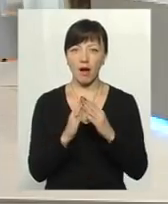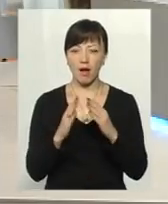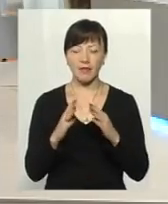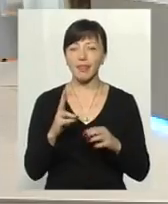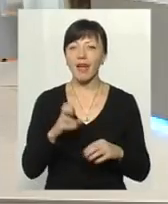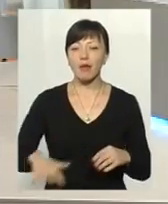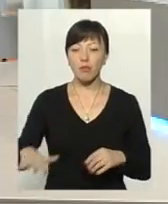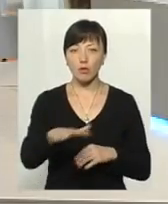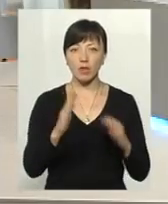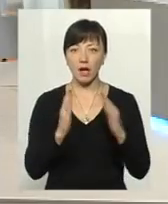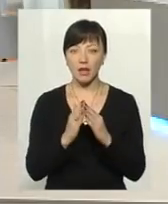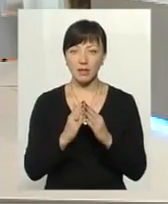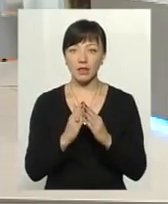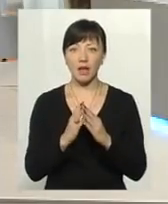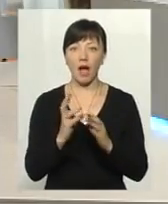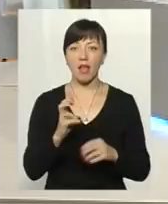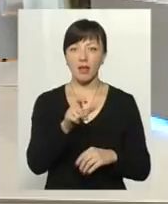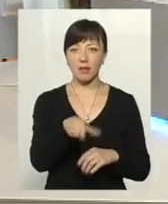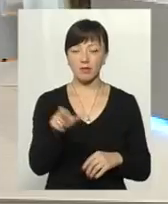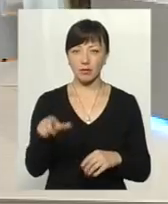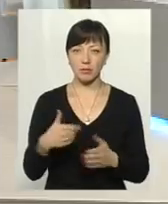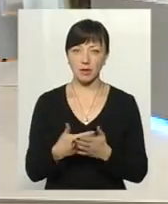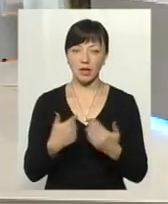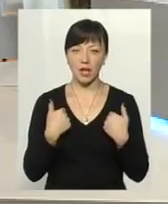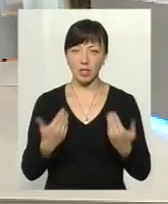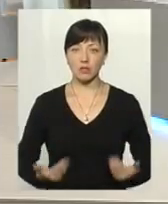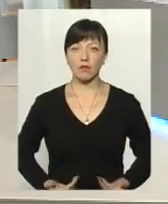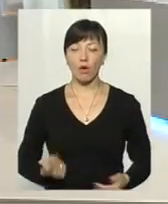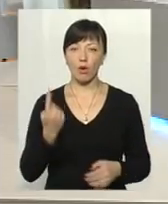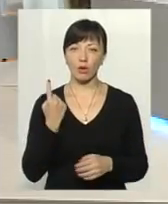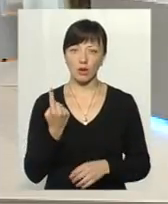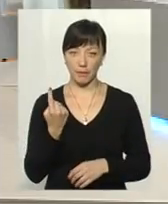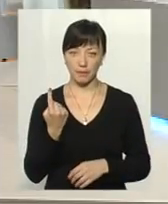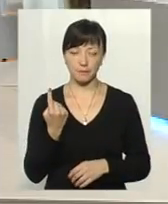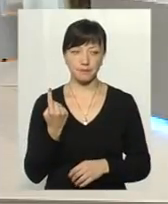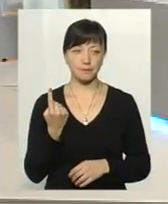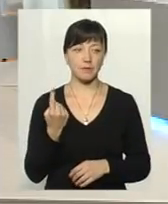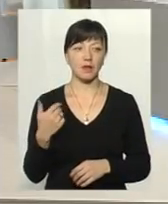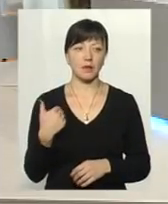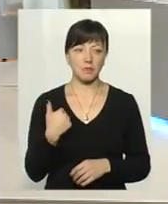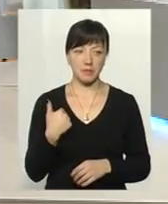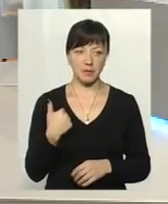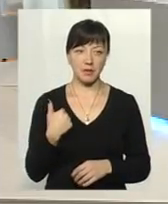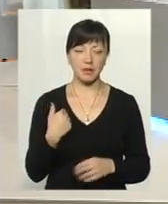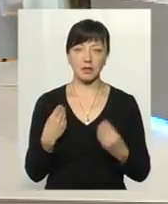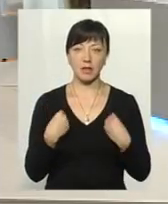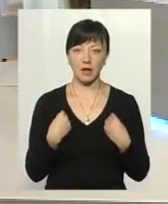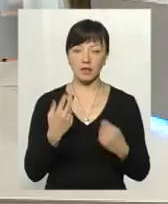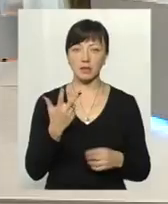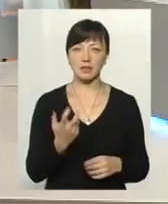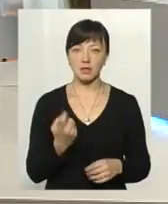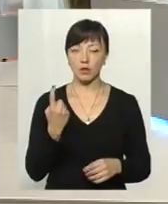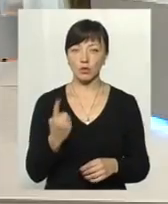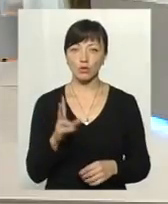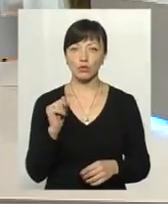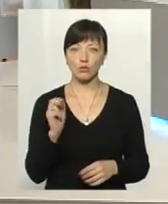на душі. Це що хліб? Примерно я живу одна. Тобто мені на рахунок дали 300 ідецьку.